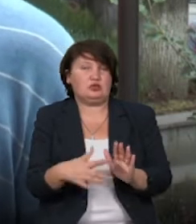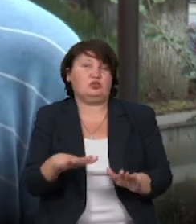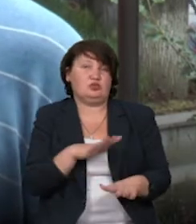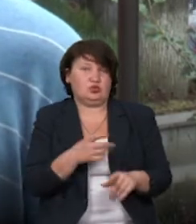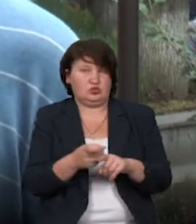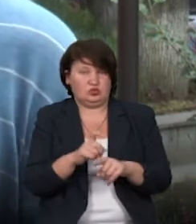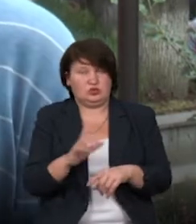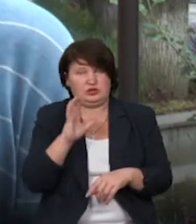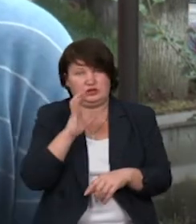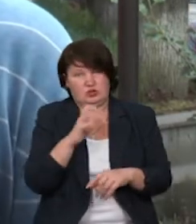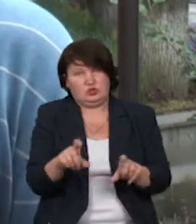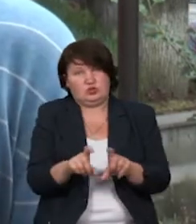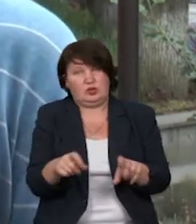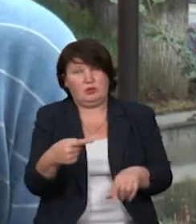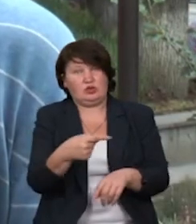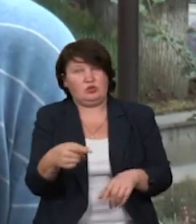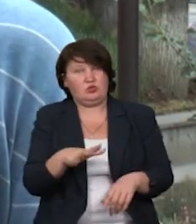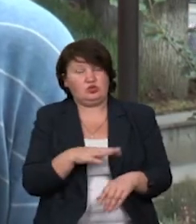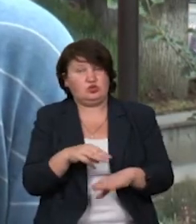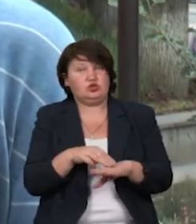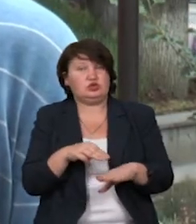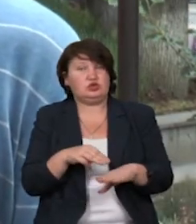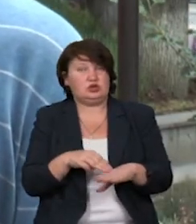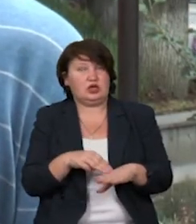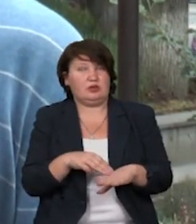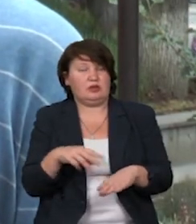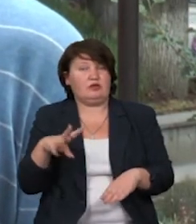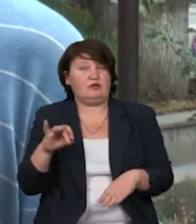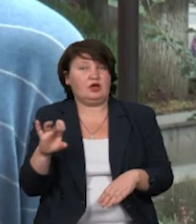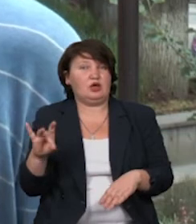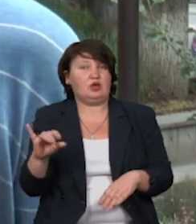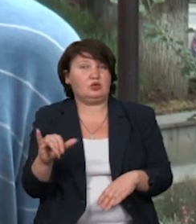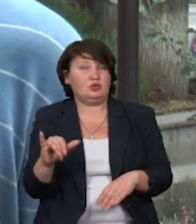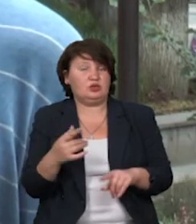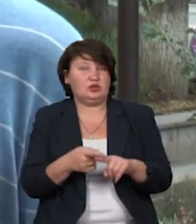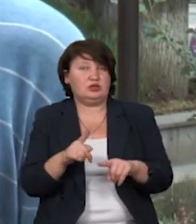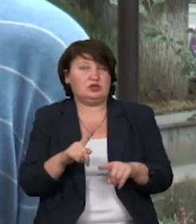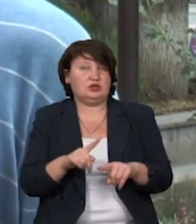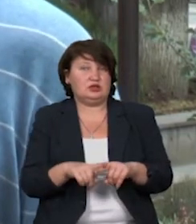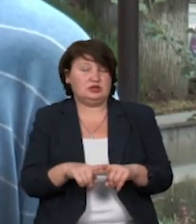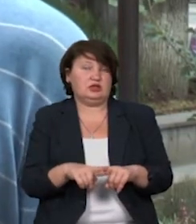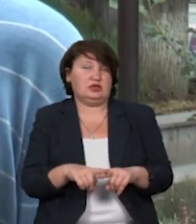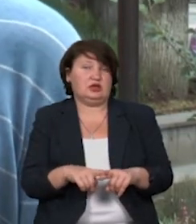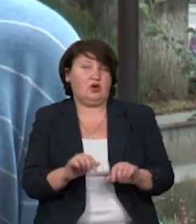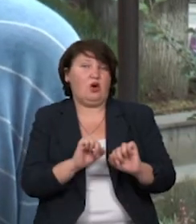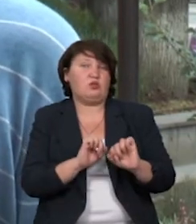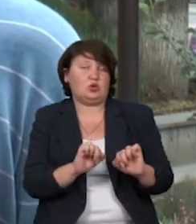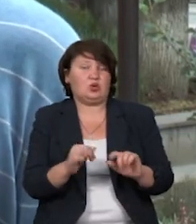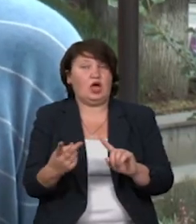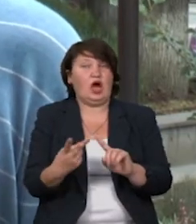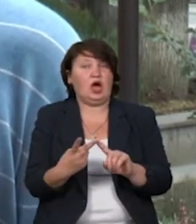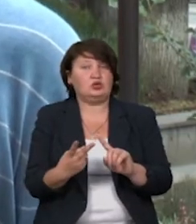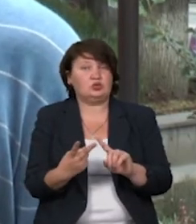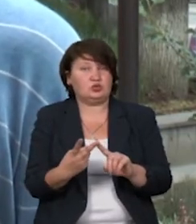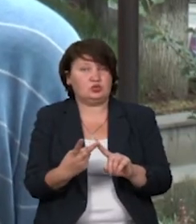серйозні установи. На першому поверості був штаб Ландверу, це полк краєвої оборони. А на другому поверості –